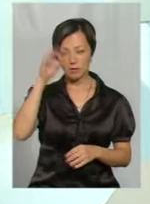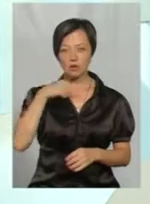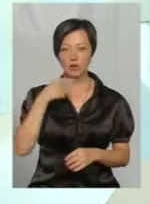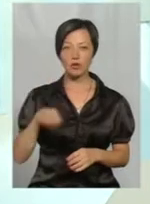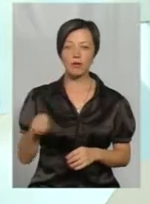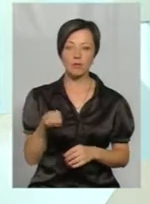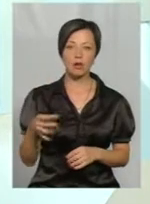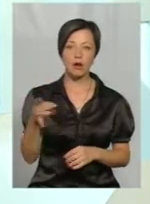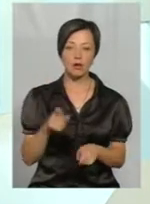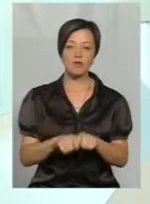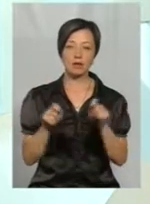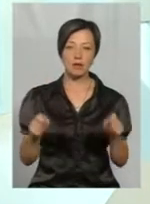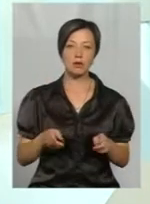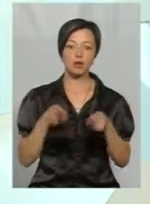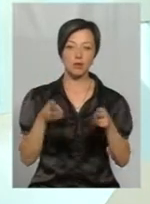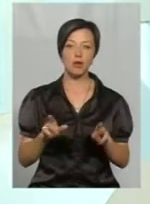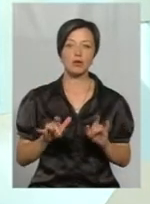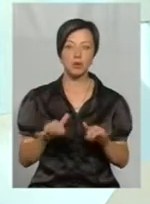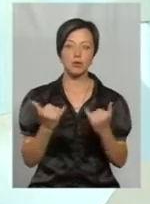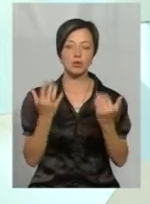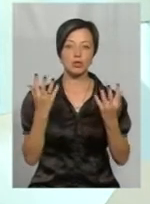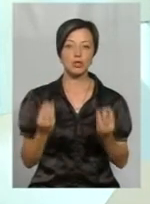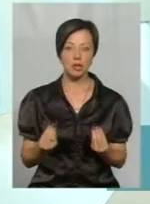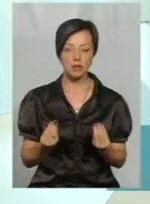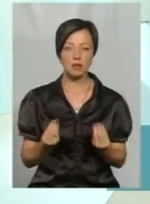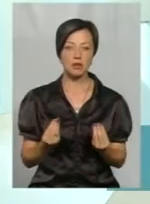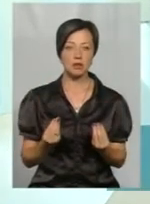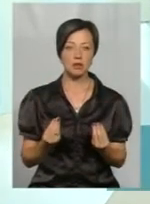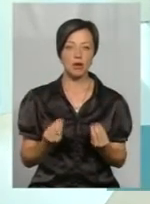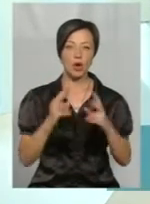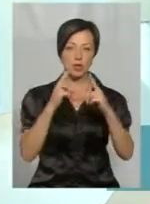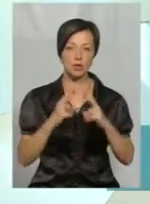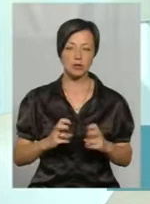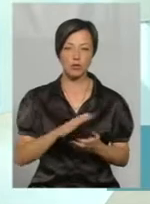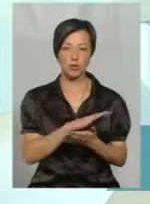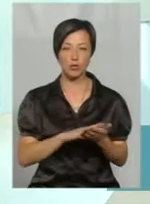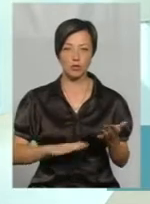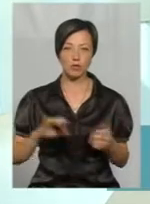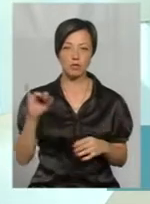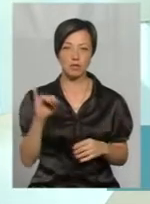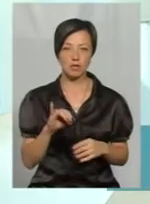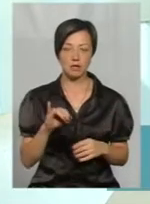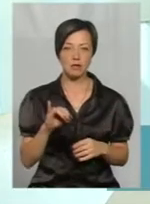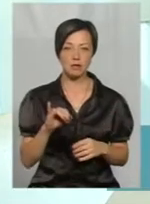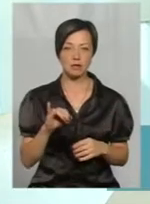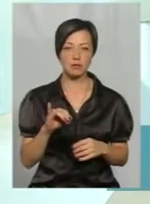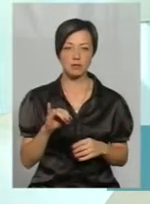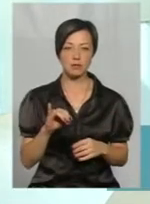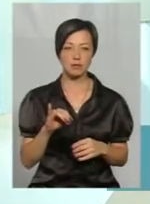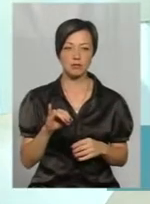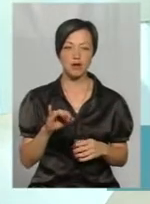районі, заведено кримінальну справу. На сьогоднішній день йде розслідування і ми думаємо, що